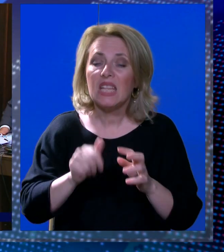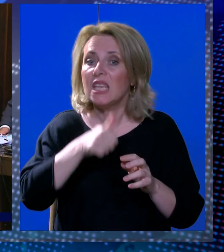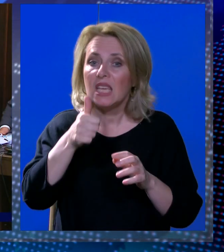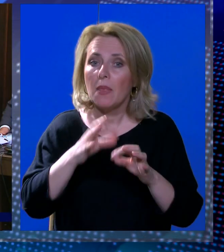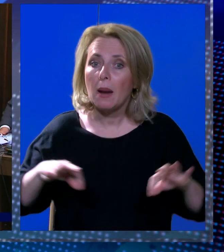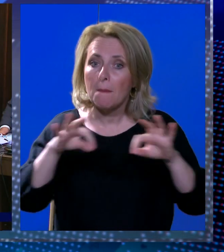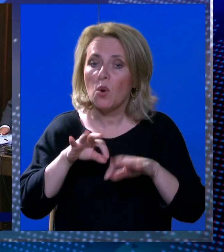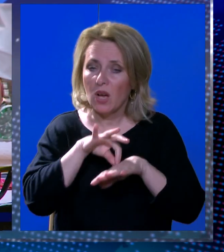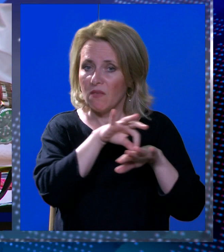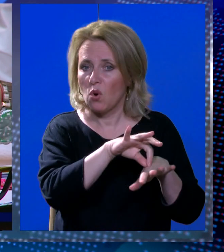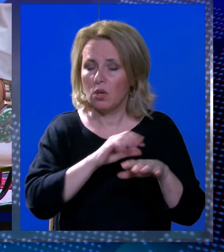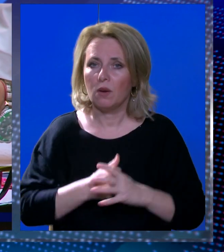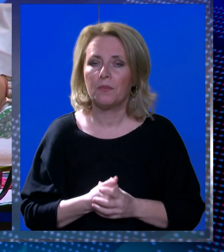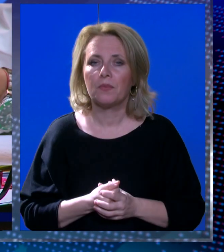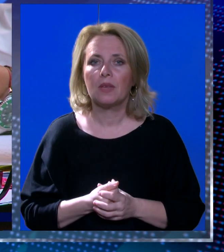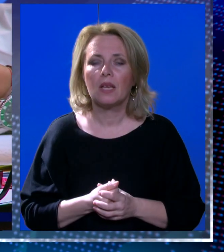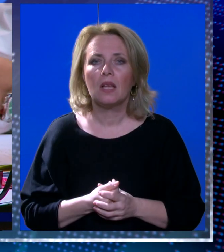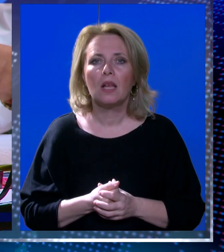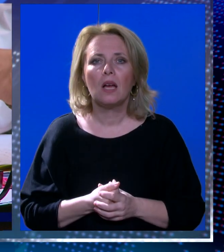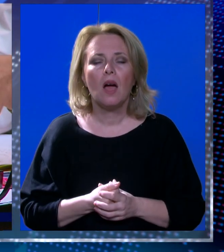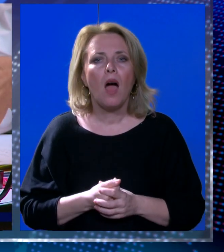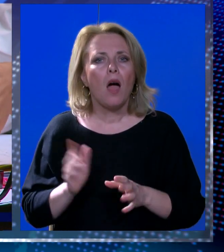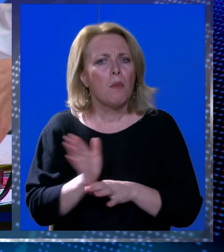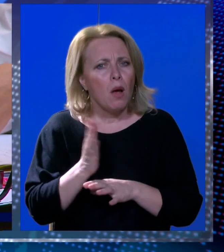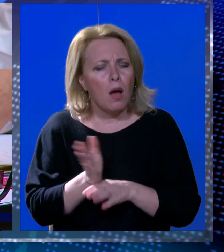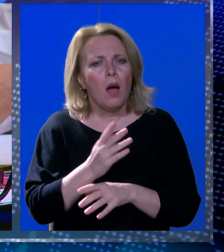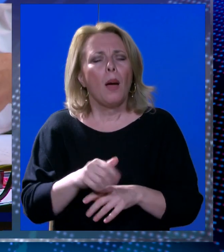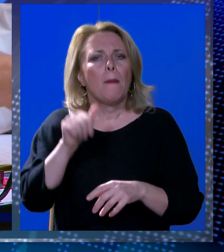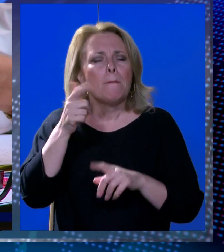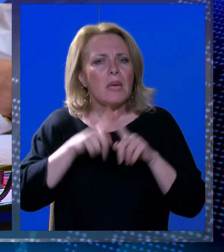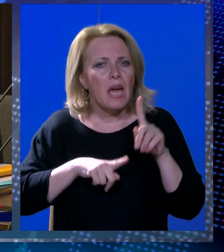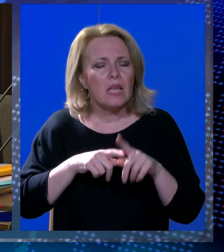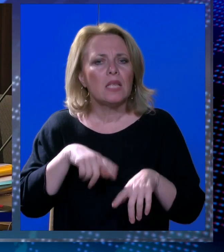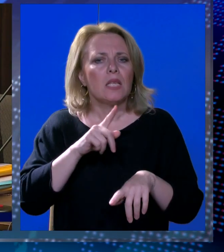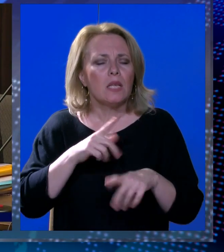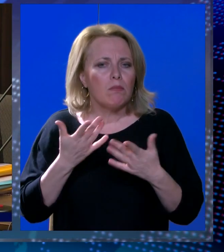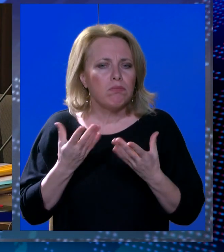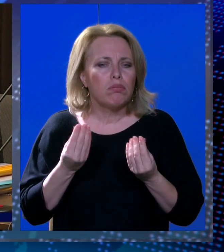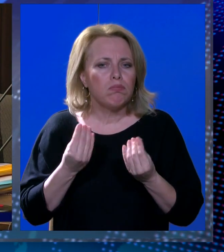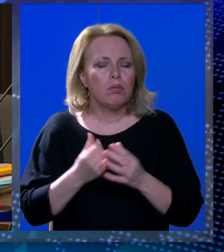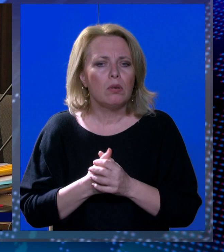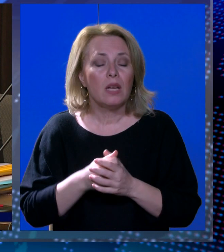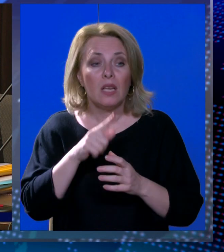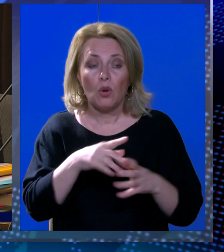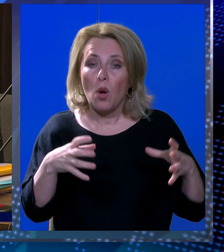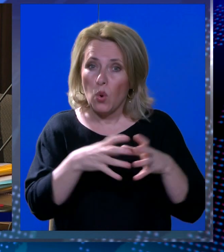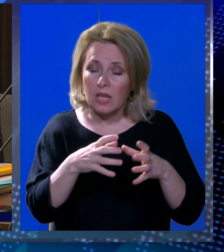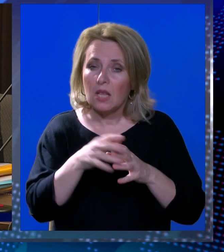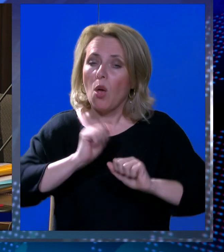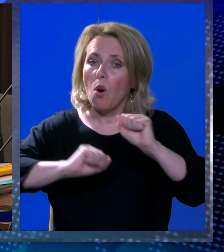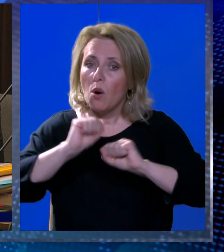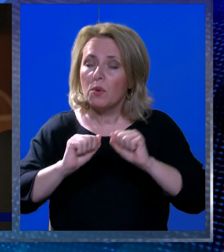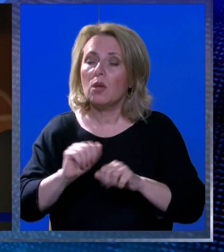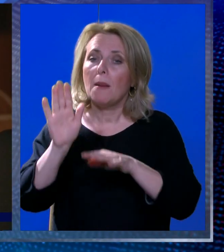niti jedan projekat vodio. Upravo su mjeseci, tjedni i sati sa slušanja u jednome ujedinili obranu i pravne zastupnike obitelji